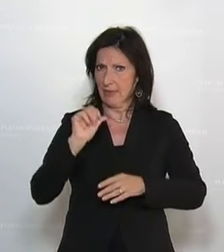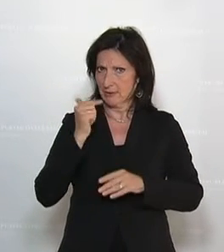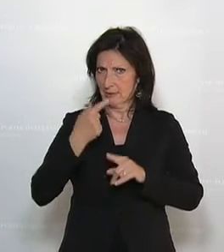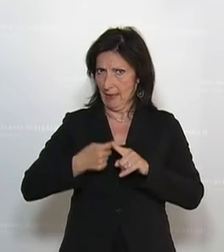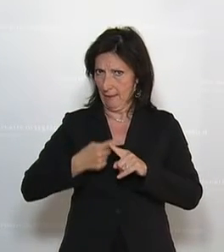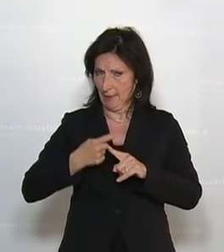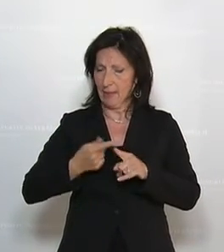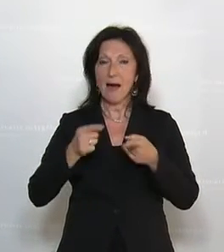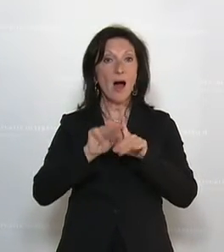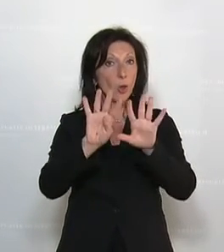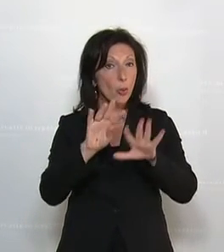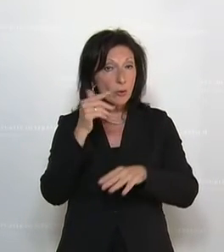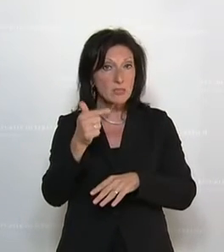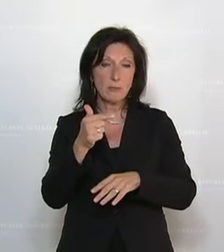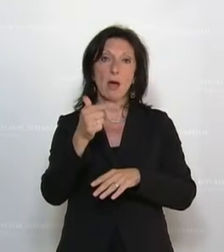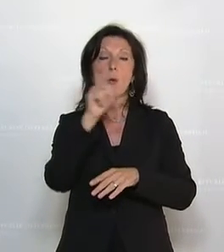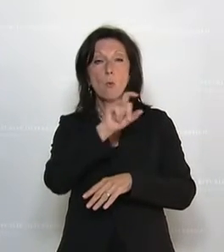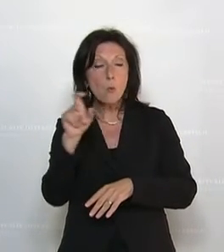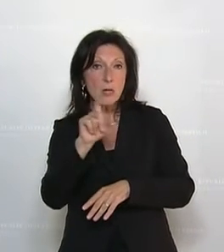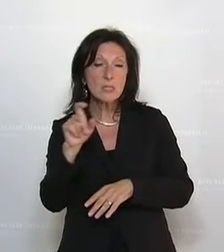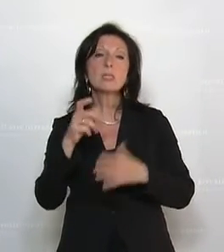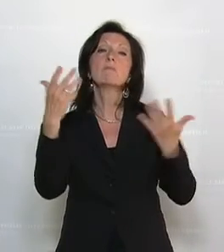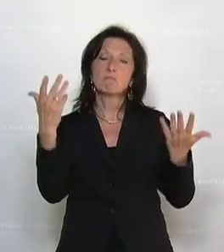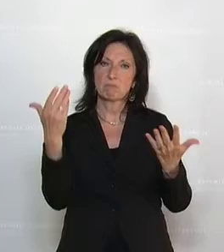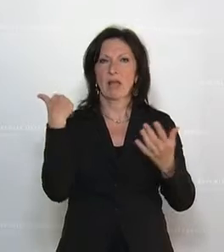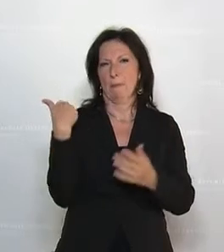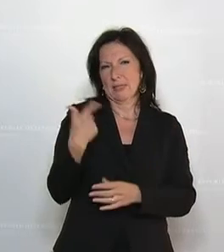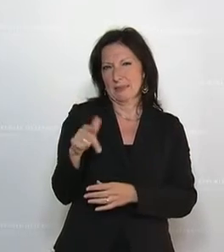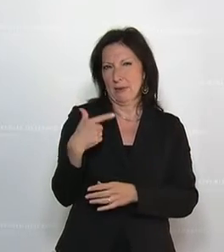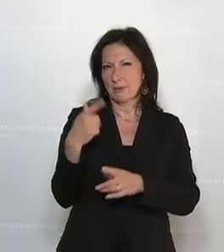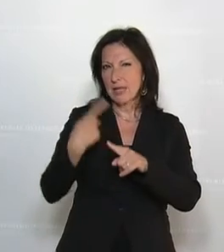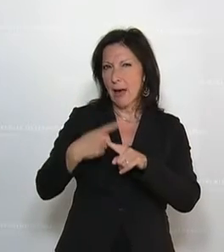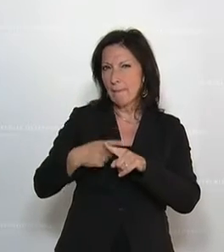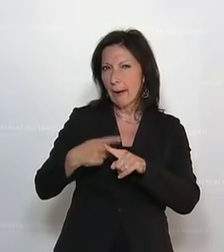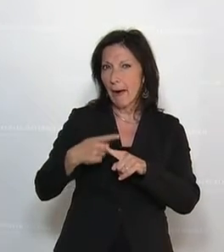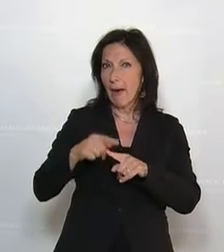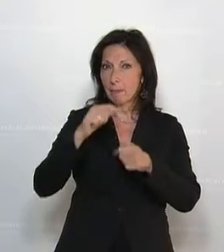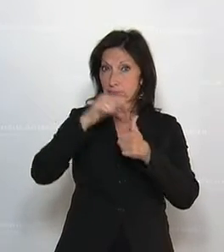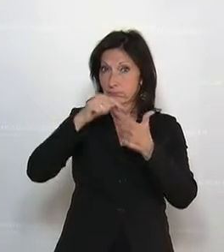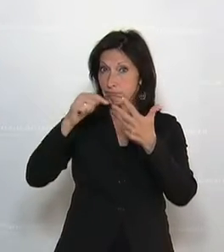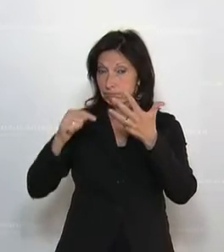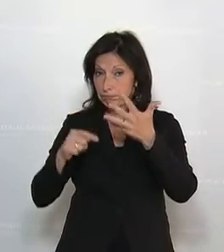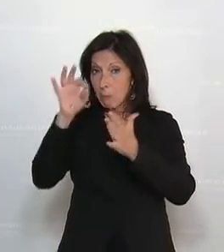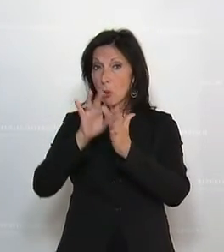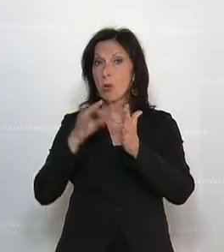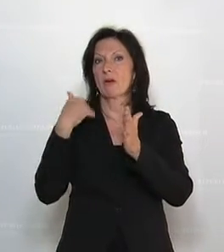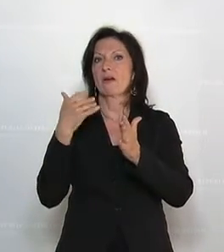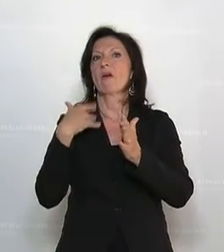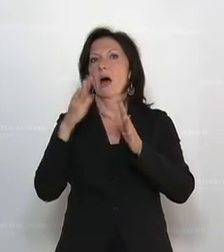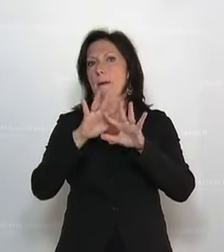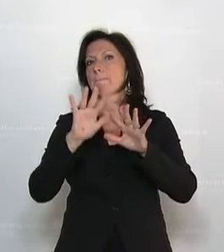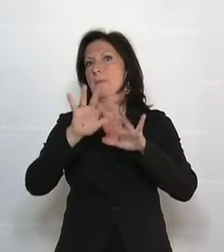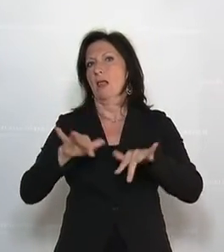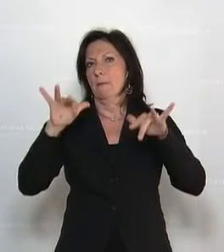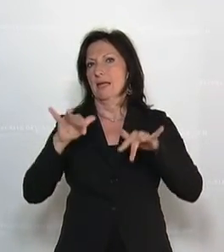sowie der 29. und 100. Sitzung vom 22. April sind in der Parlamentsdirektion aufgelegen und wurden